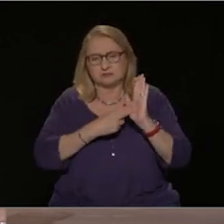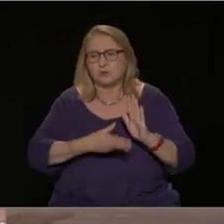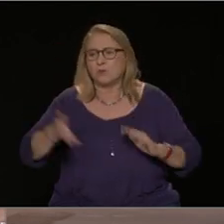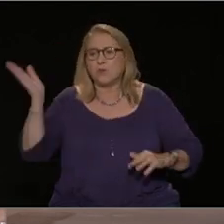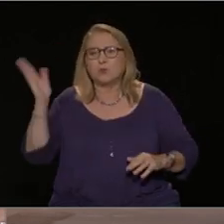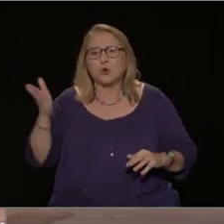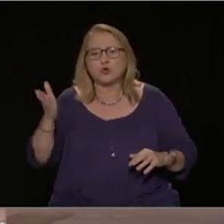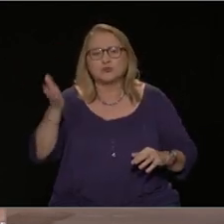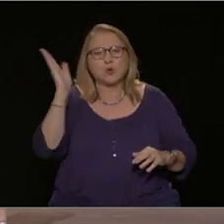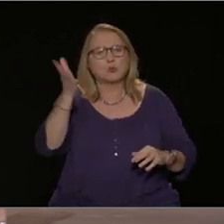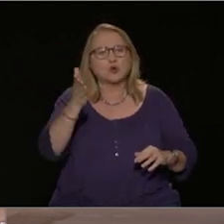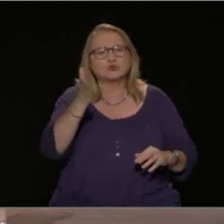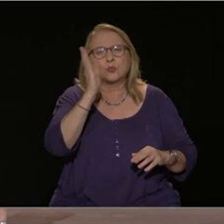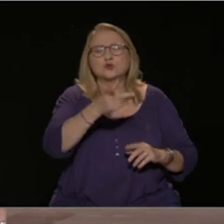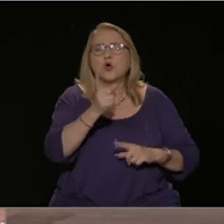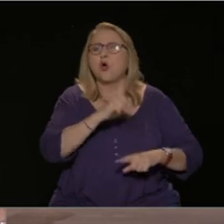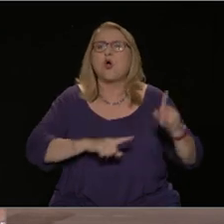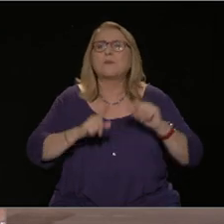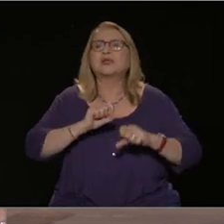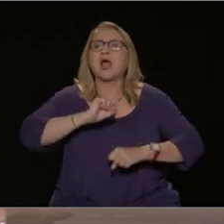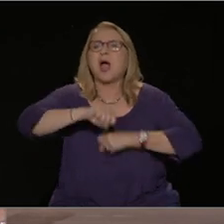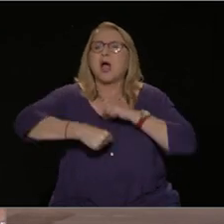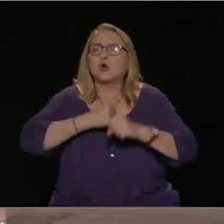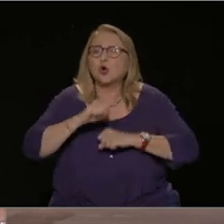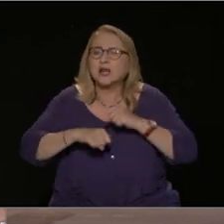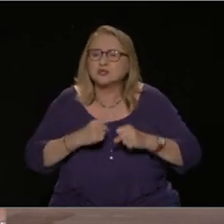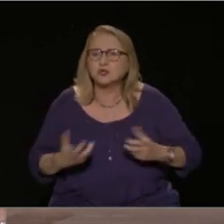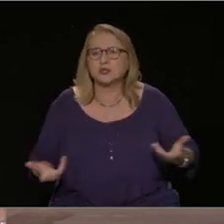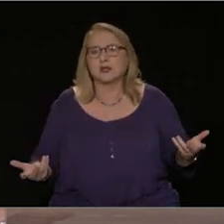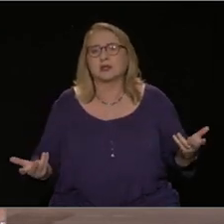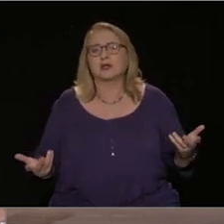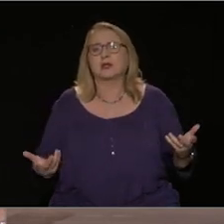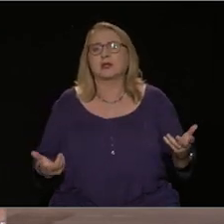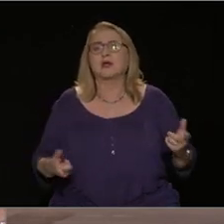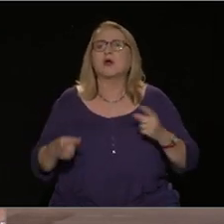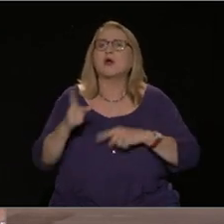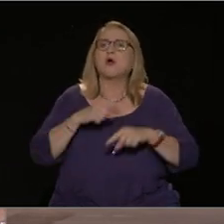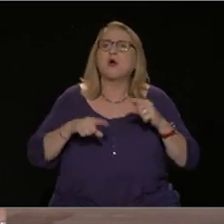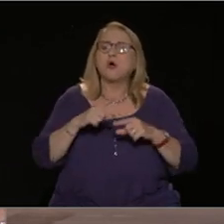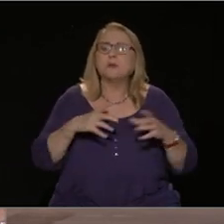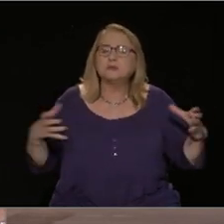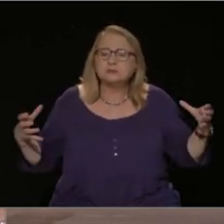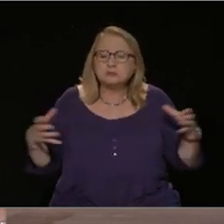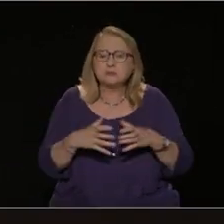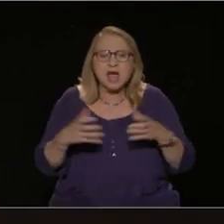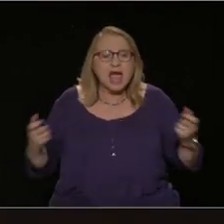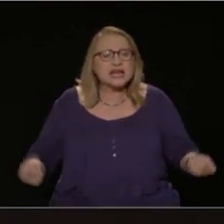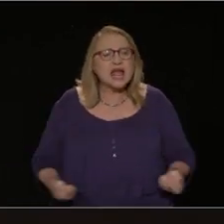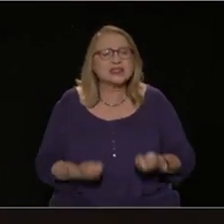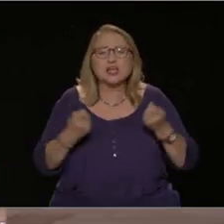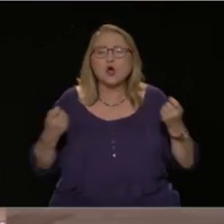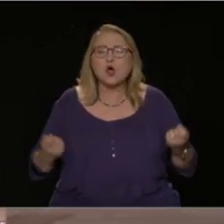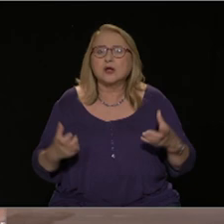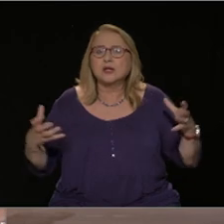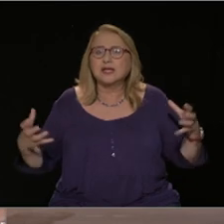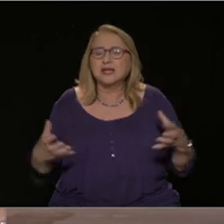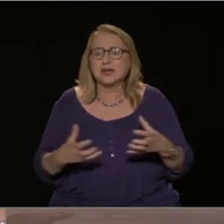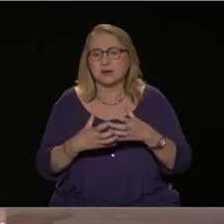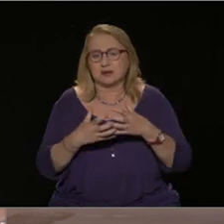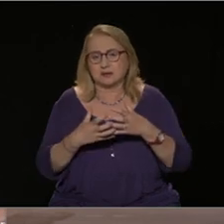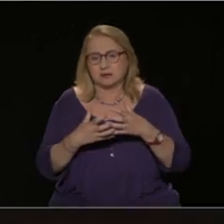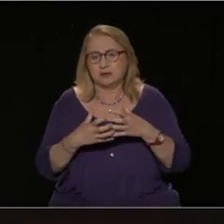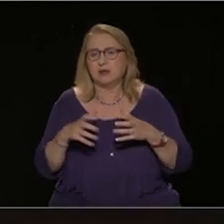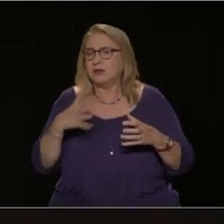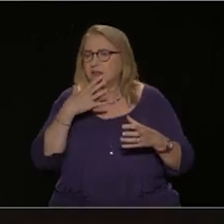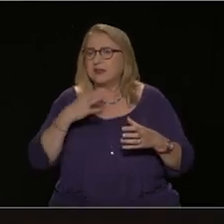ενάντια στους αγώνες και τις πρακτικές του εργατικού κινήματος. Αναφέρουμε και σε αυτά τα πρόσφατα